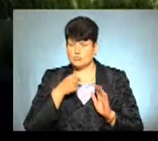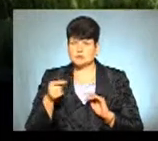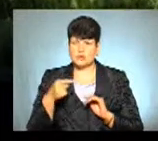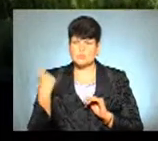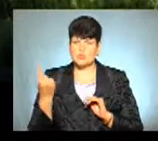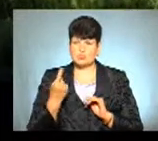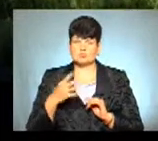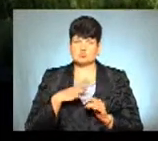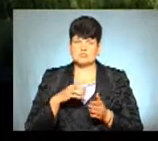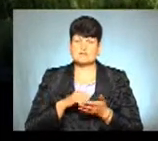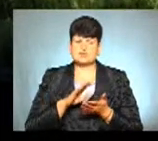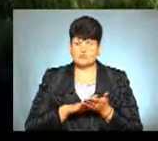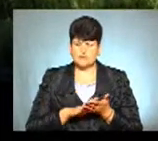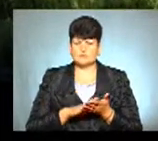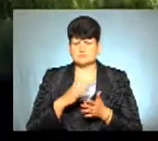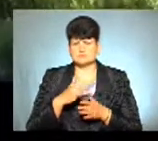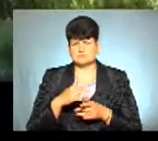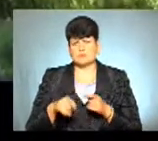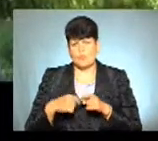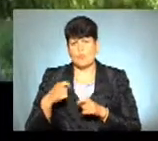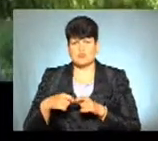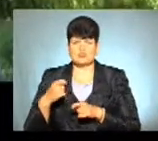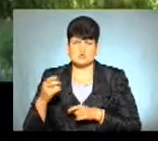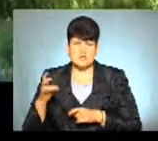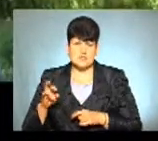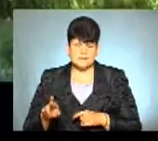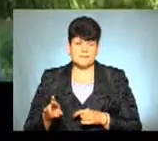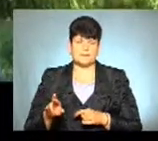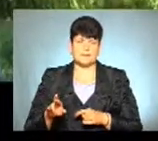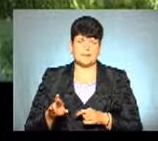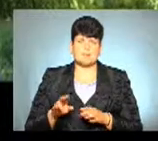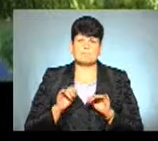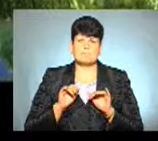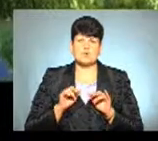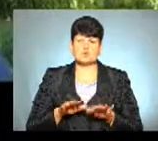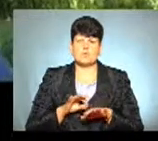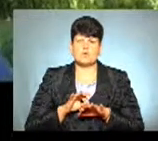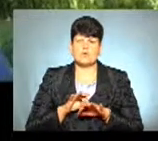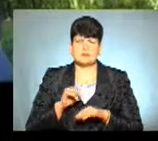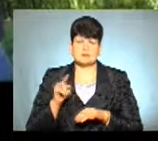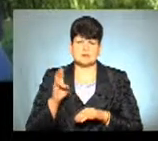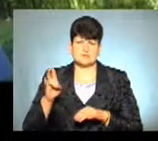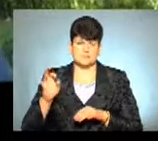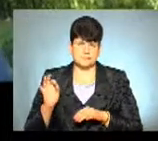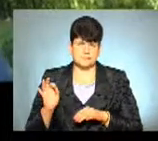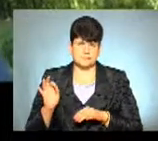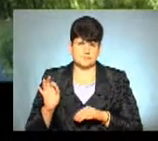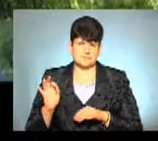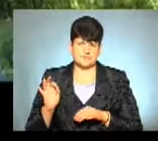області було зафіксовано ряд порушень процедури проведення ЗНО оцінювання